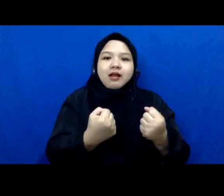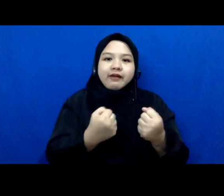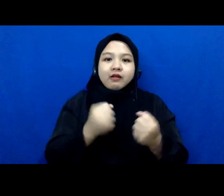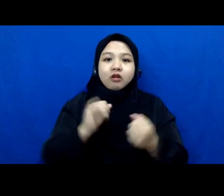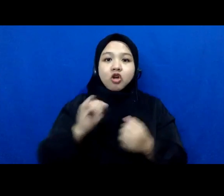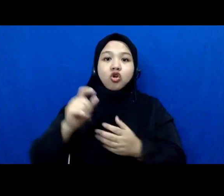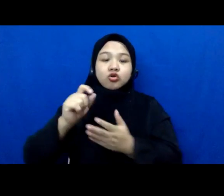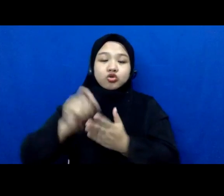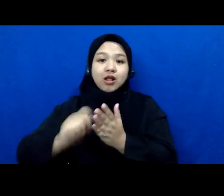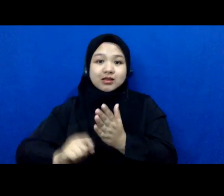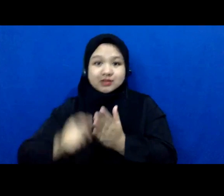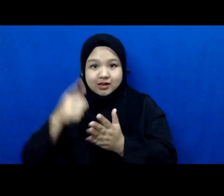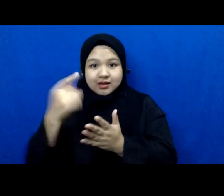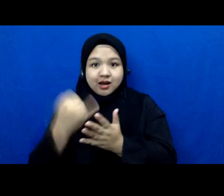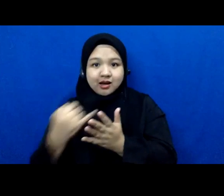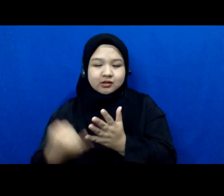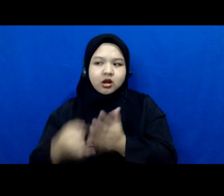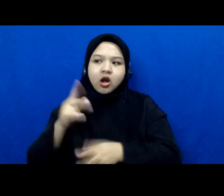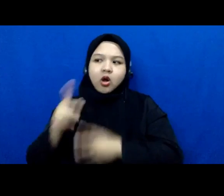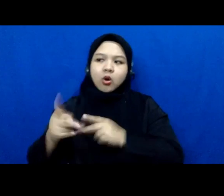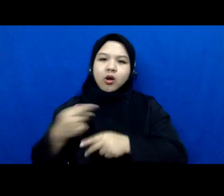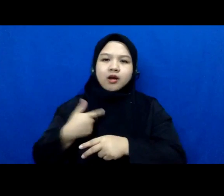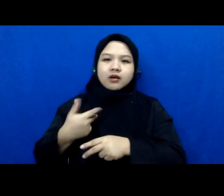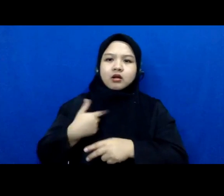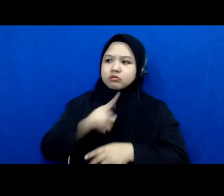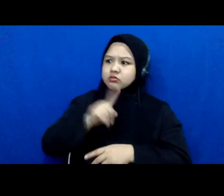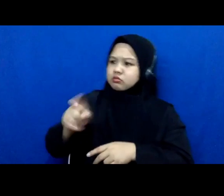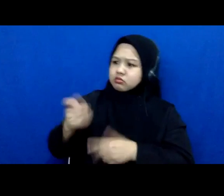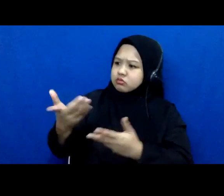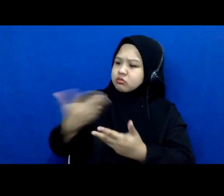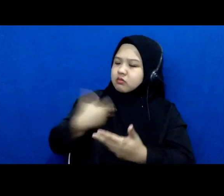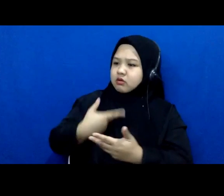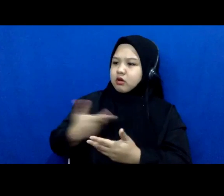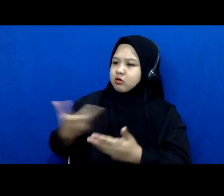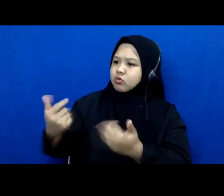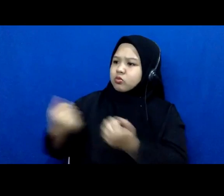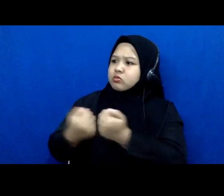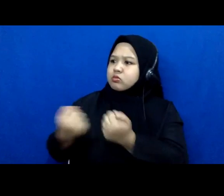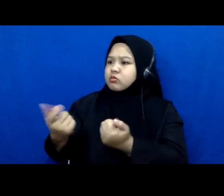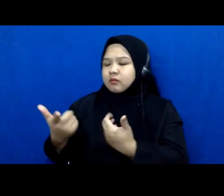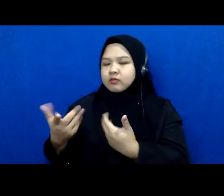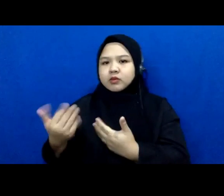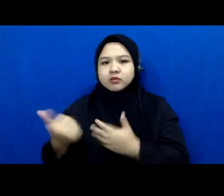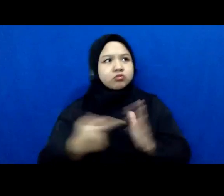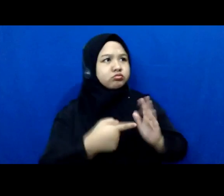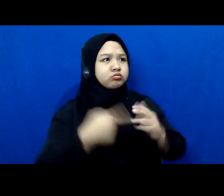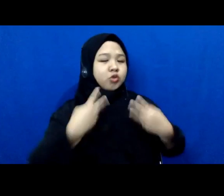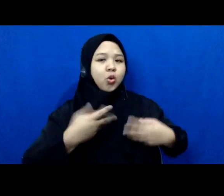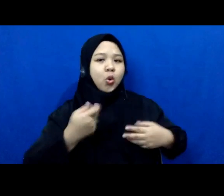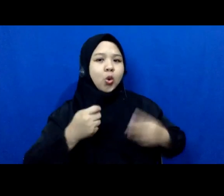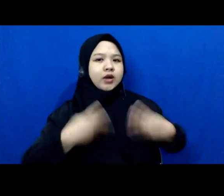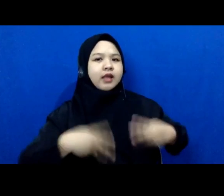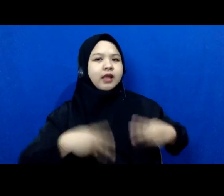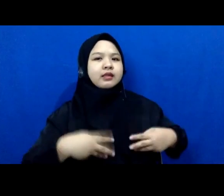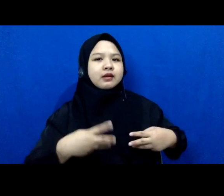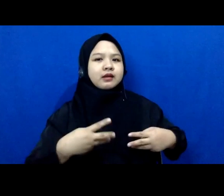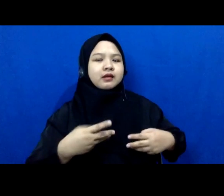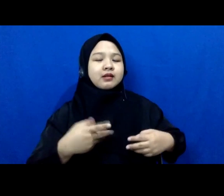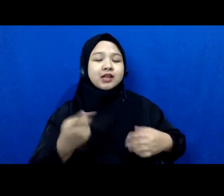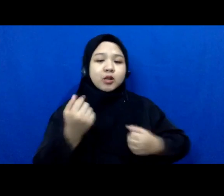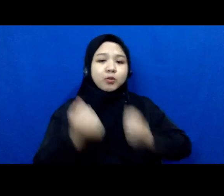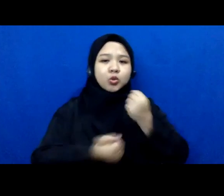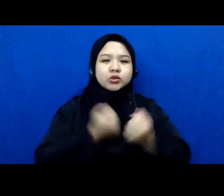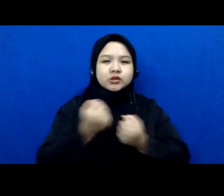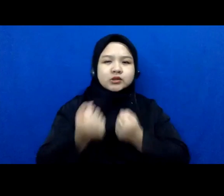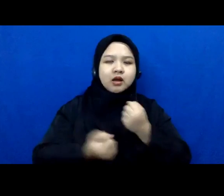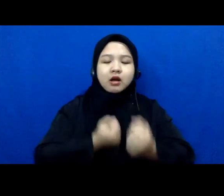ada yang mempertanyakan ada yang men-challenge jadi untuk upaya kita selemah-lemahnya upaya kita dalam